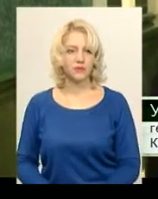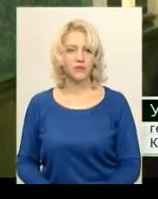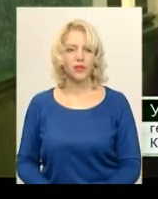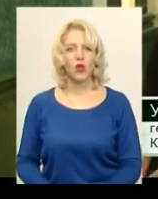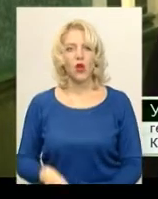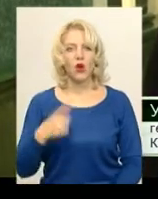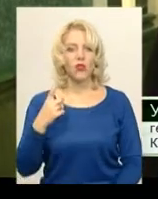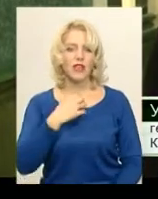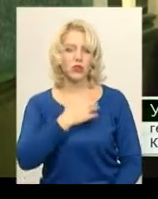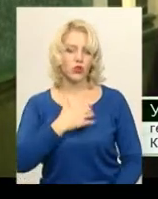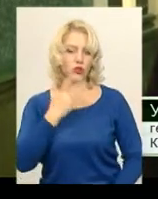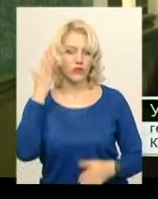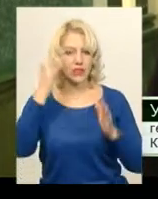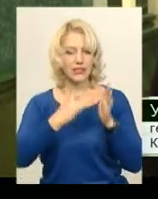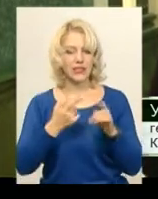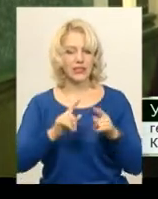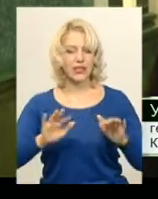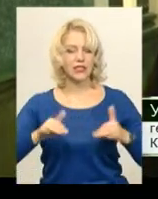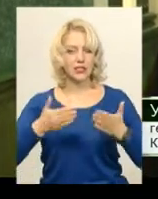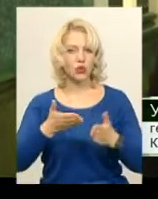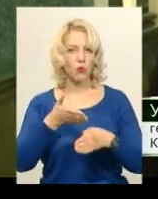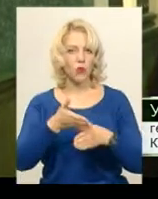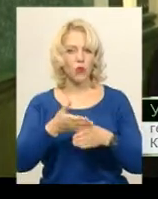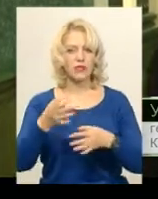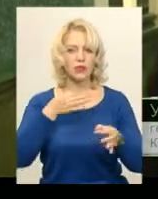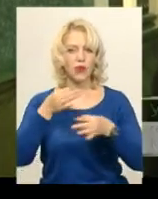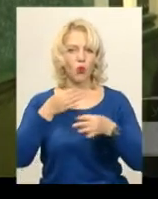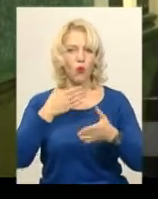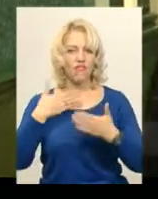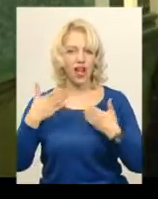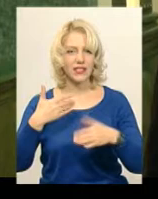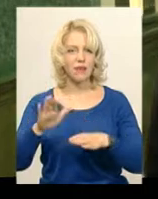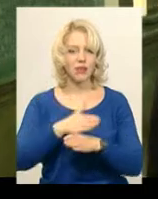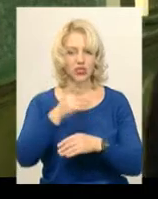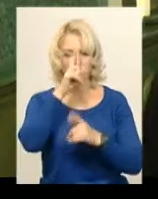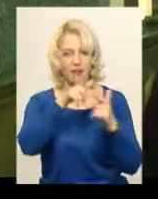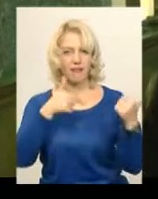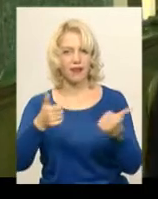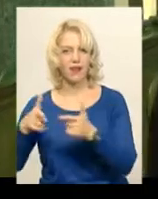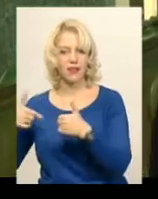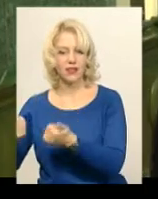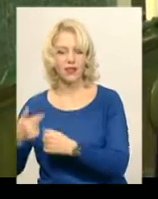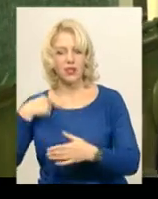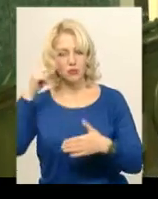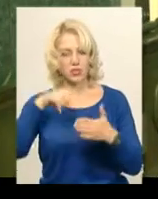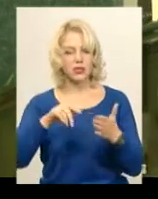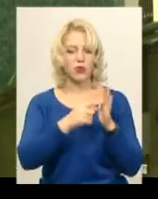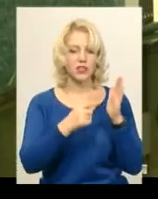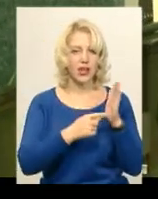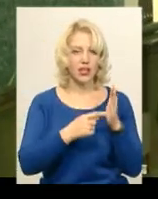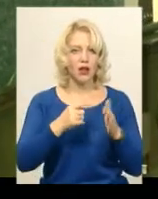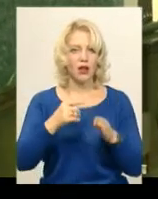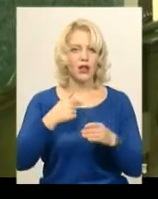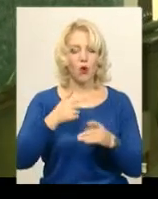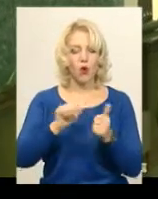Одна з основних цілей цієї ініціативи це допомога спілкування між країнами. І ми сподіваємось, що посередництвом обміну продукцію ми